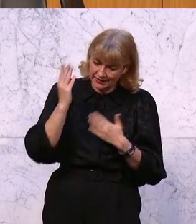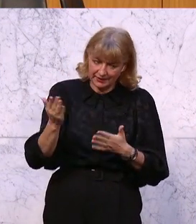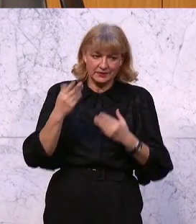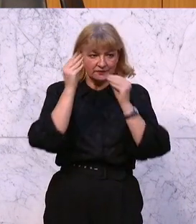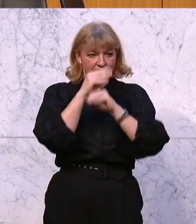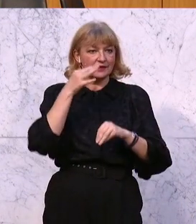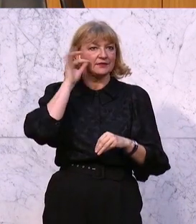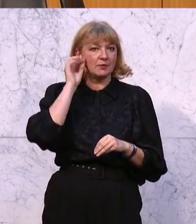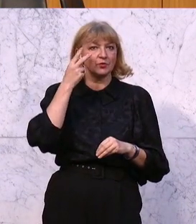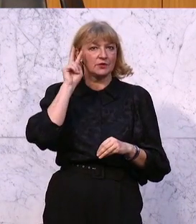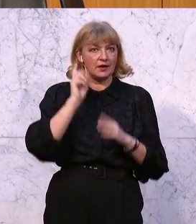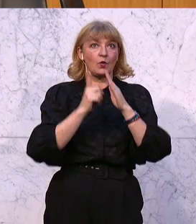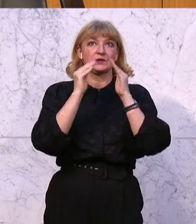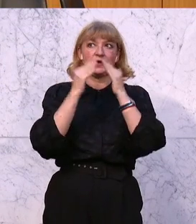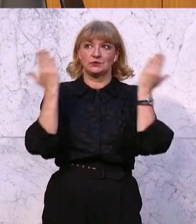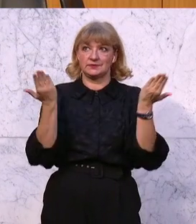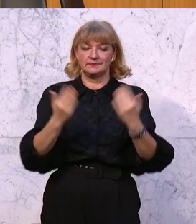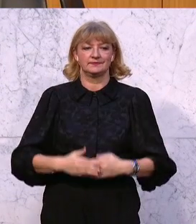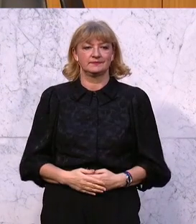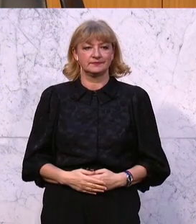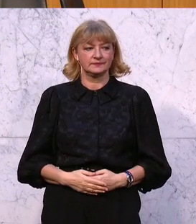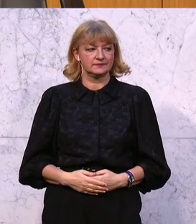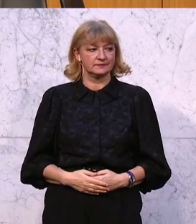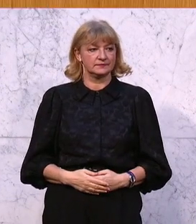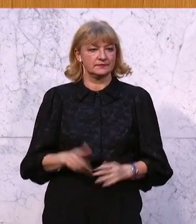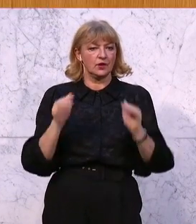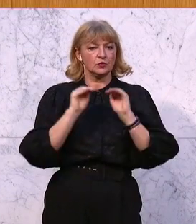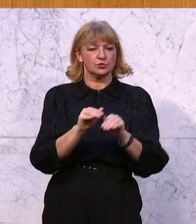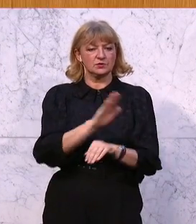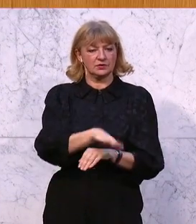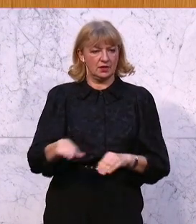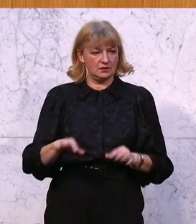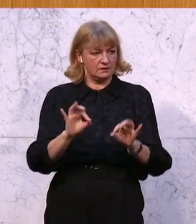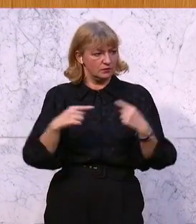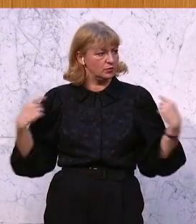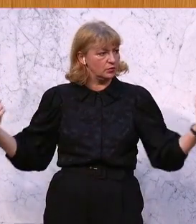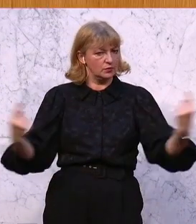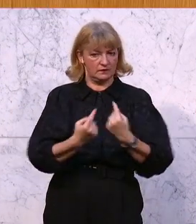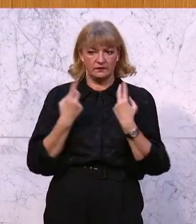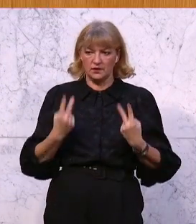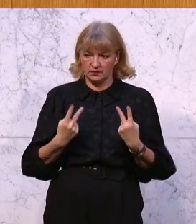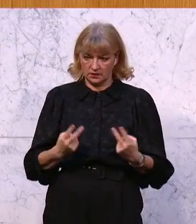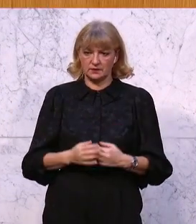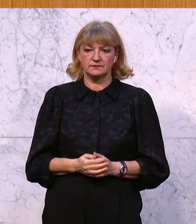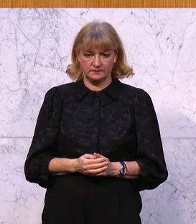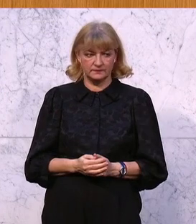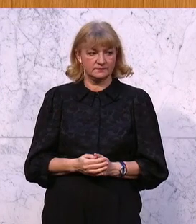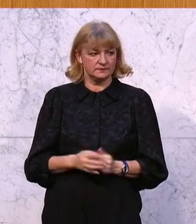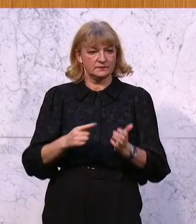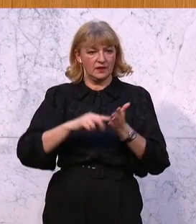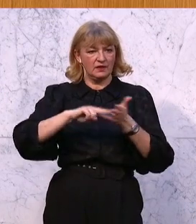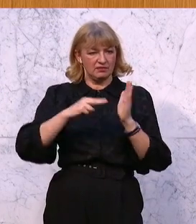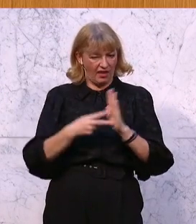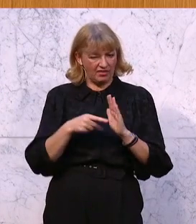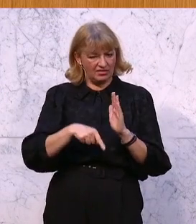meine sehr verehrten Damen und Herren, hohes Haus. Der Schutz der Kinder geht uns alle an. Und durch die technische